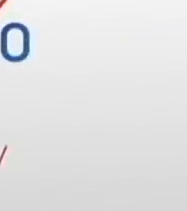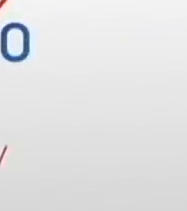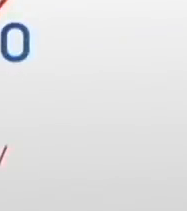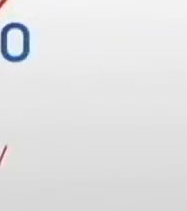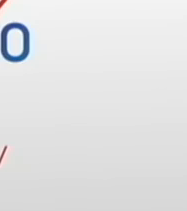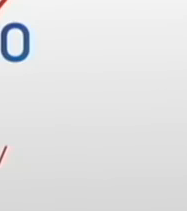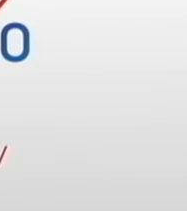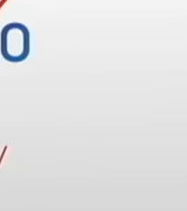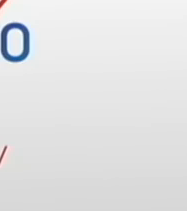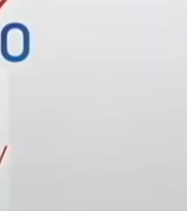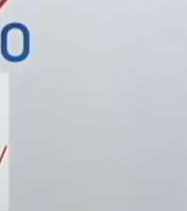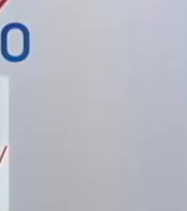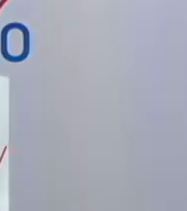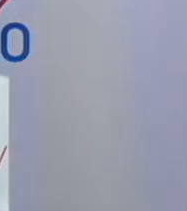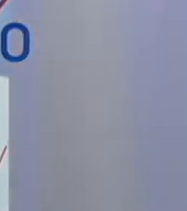Muzika